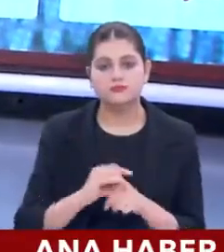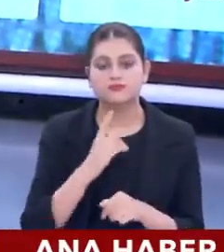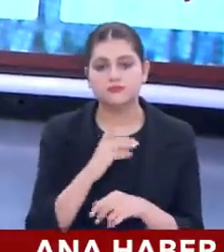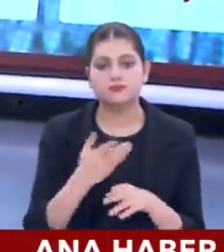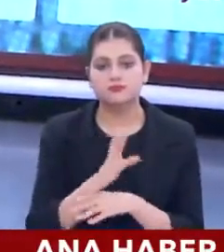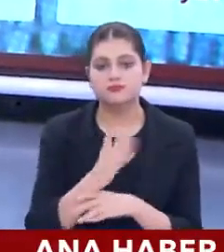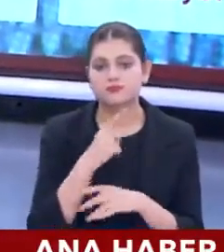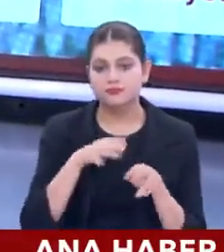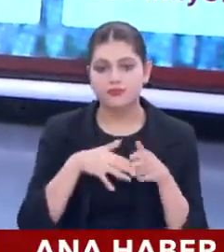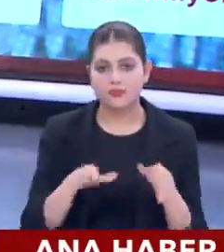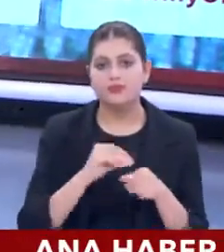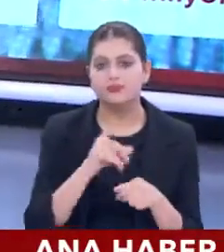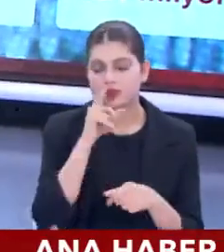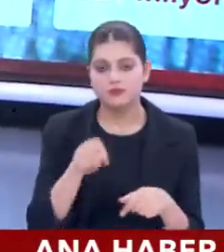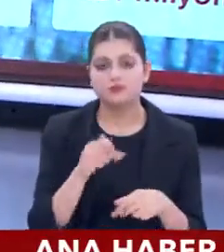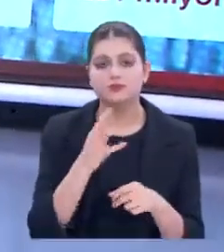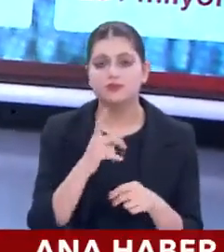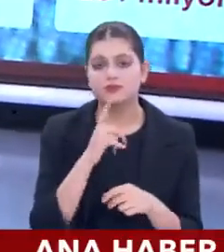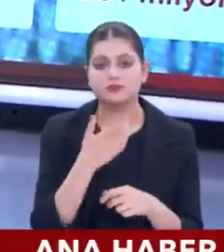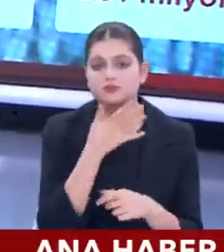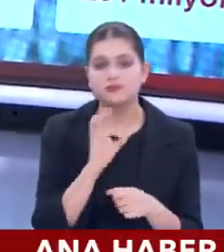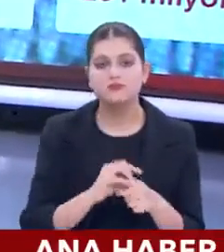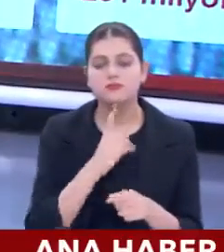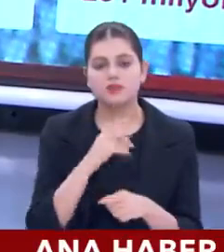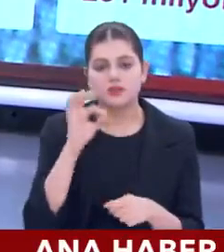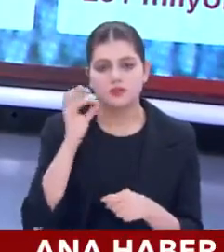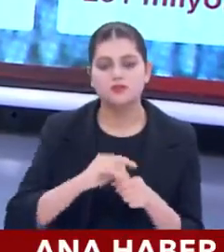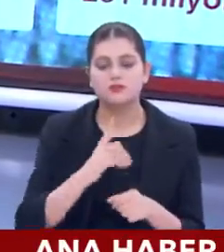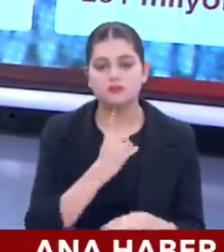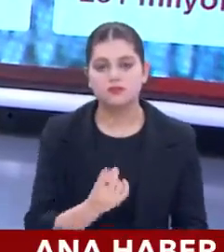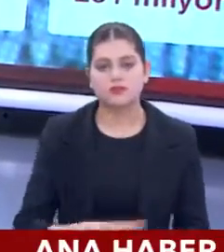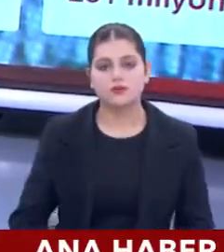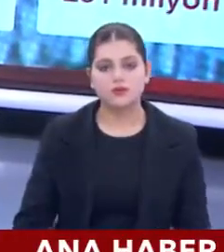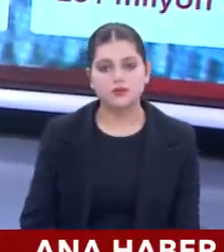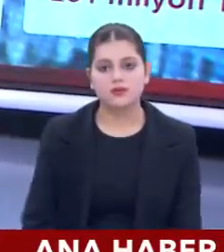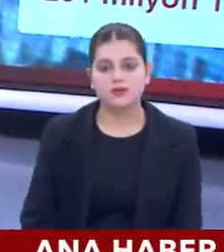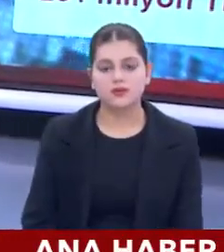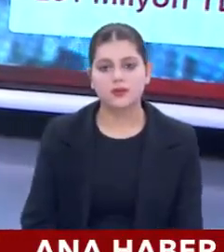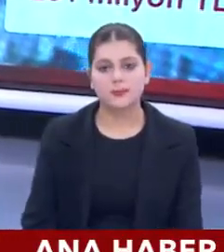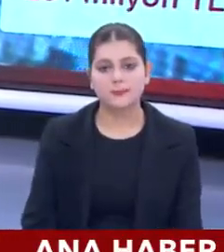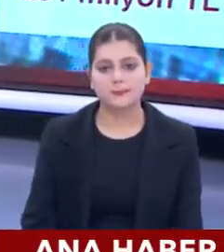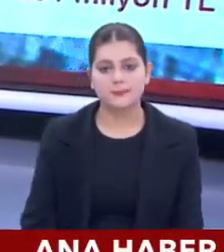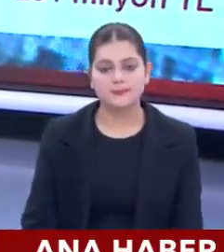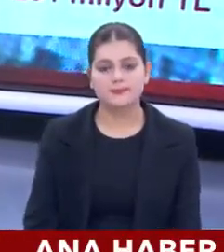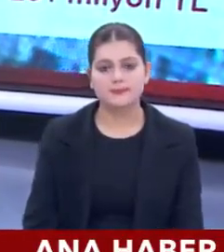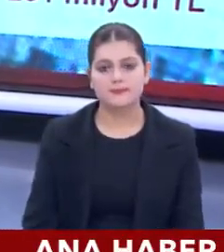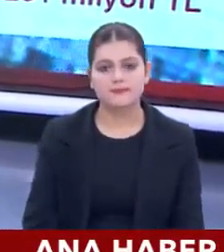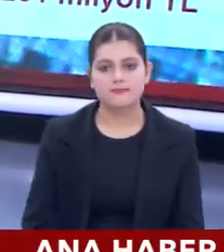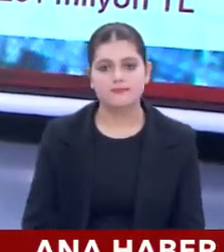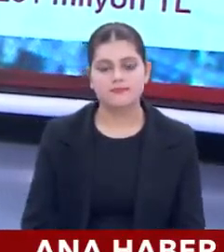nasıl böyle yayılabiliyorlar? Kimdir bunlar? Neydi belirsiz kişiler bunlar? Neydi belirsiz kişilerin bu ülkede ne işi var?